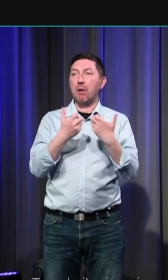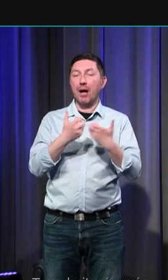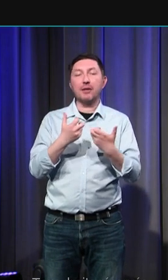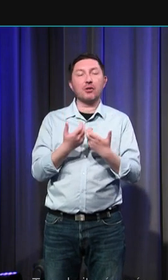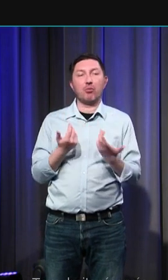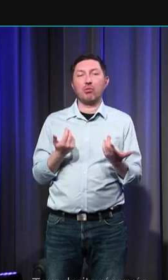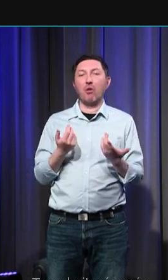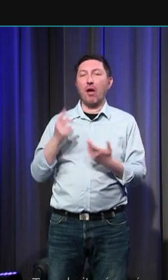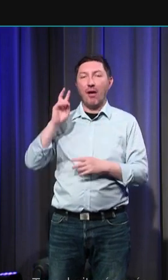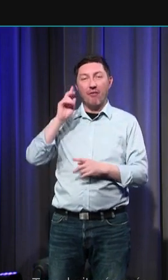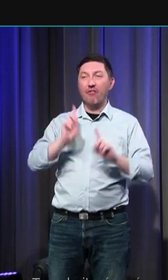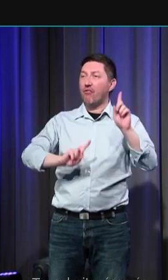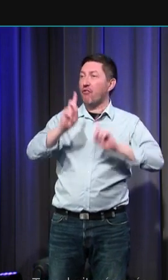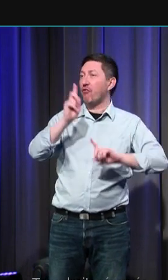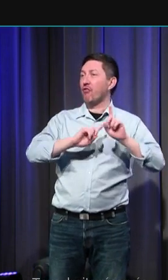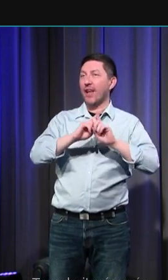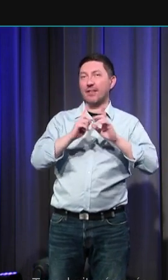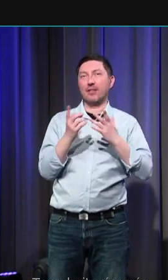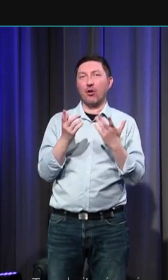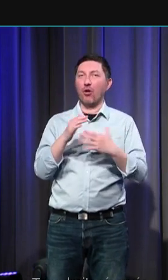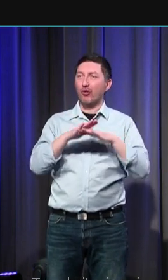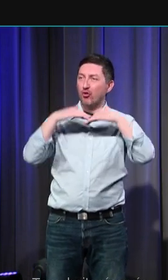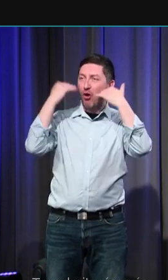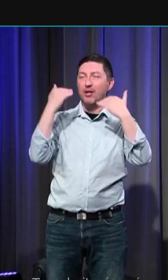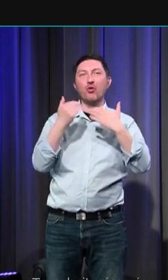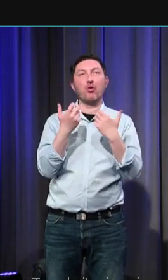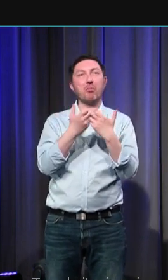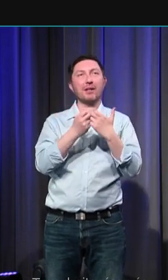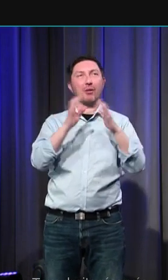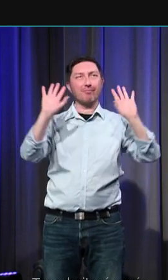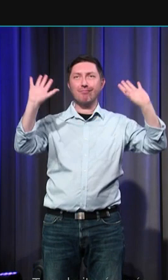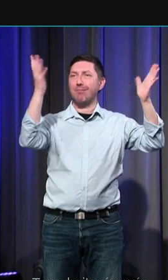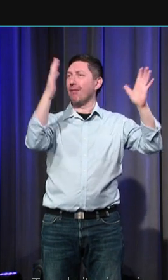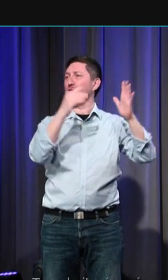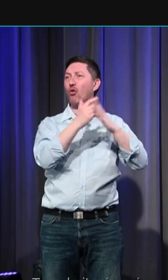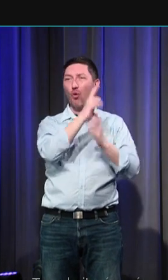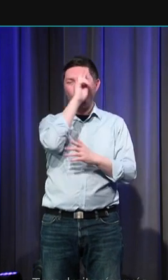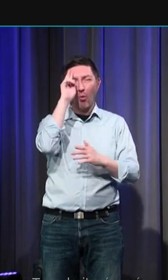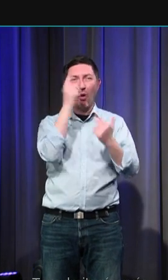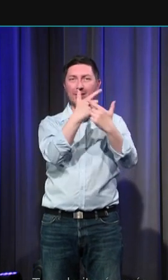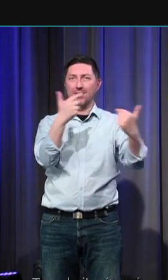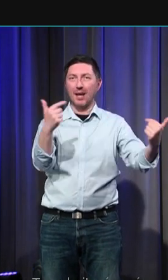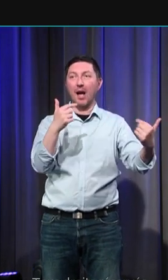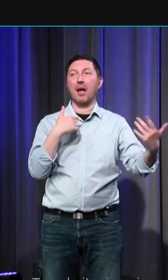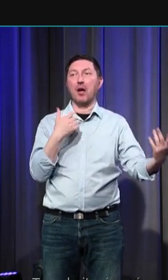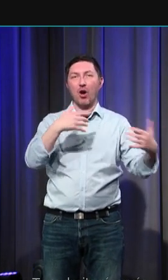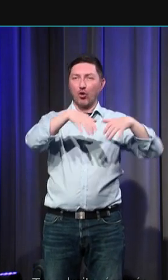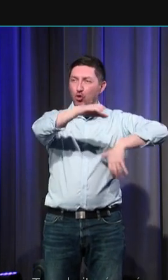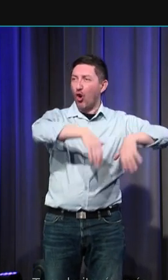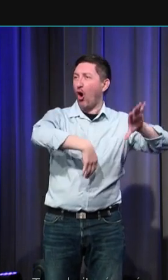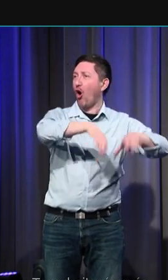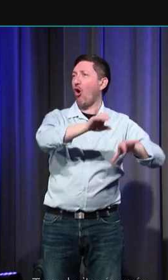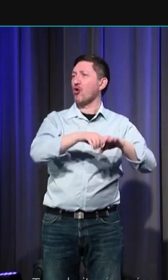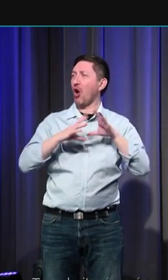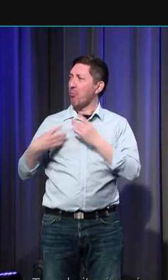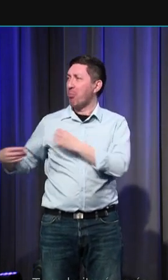elles aussi codifiées lors des entrées royales où l'on sonne les cloches et où le peuple est appelé